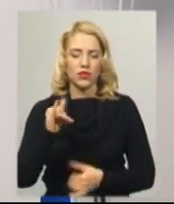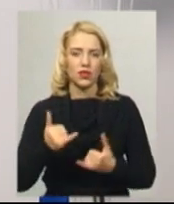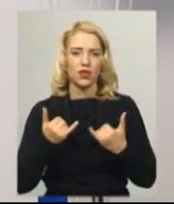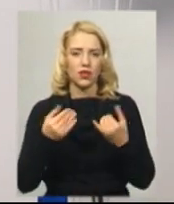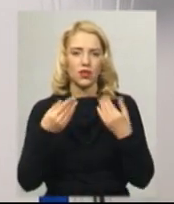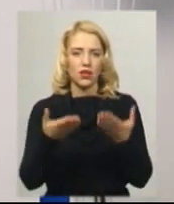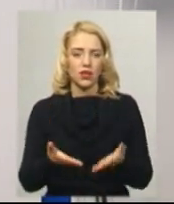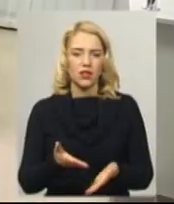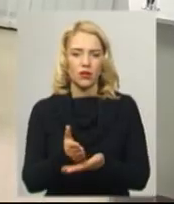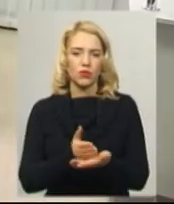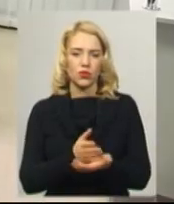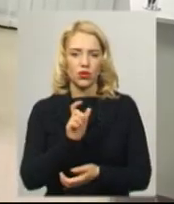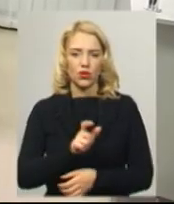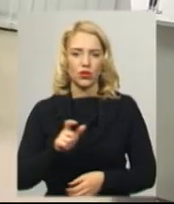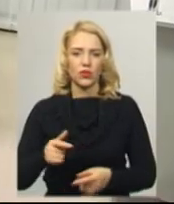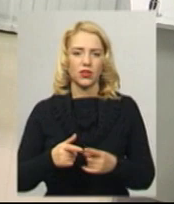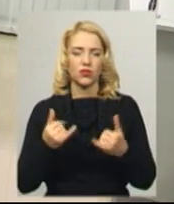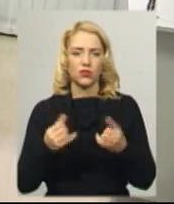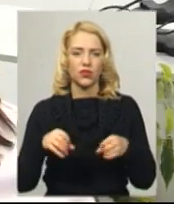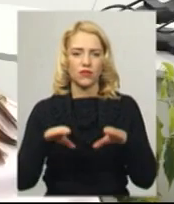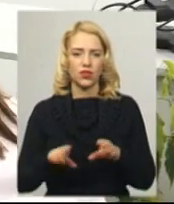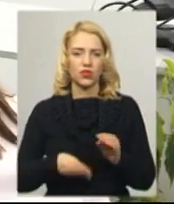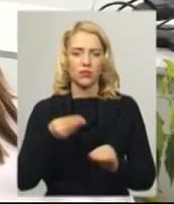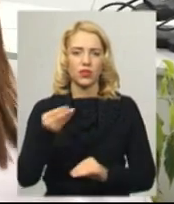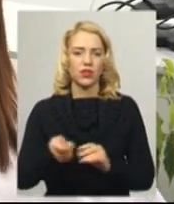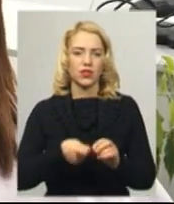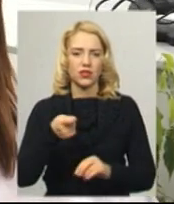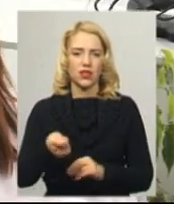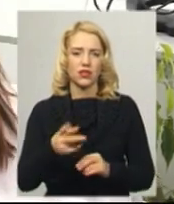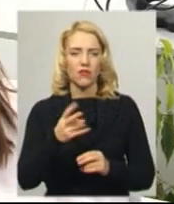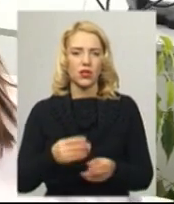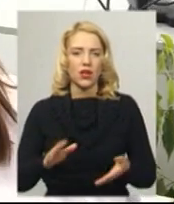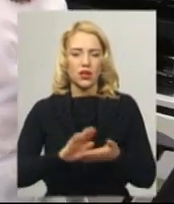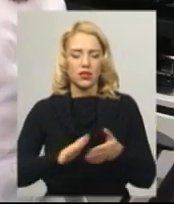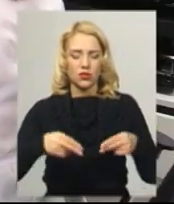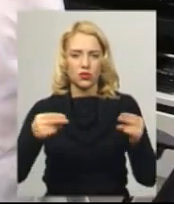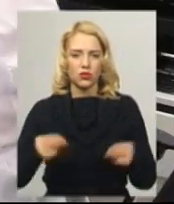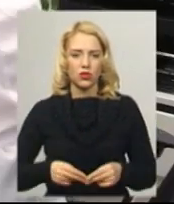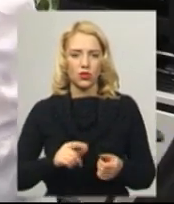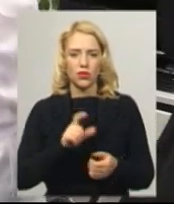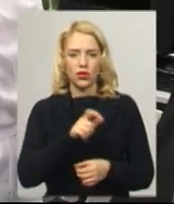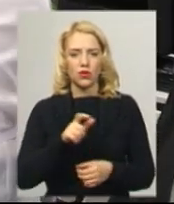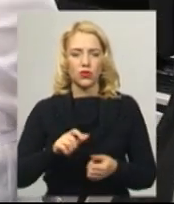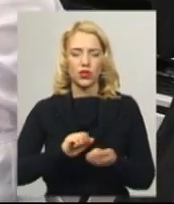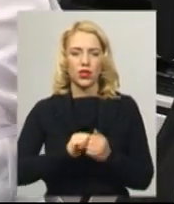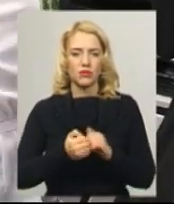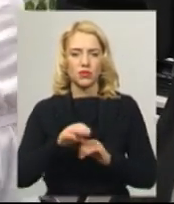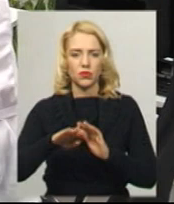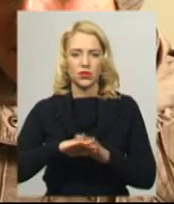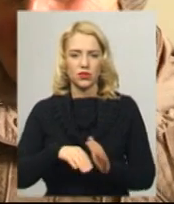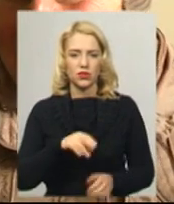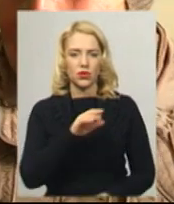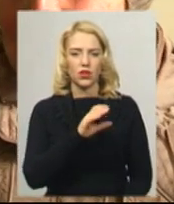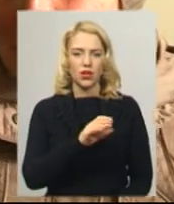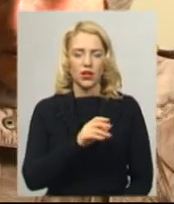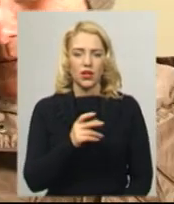послуг громадянам. Сьогодні вирішили подати заяву на реєстрацію шлюбу мешканці Кам'янця-Подільського Віктор та Ірина. Кажуть, вже давно разом.